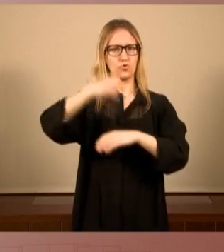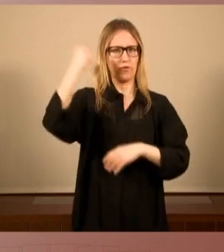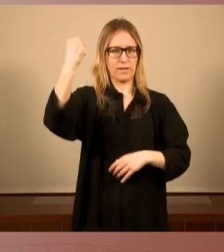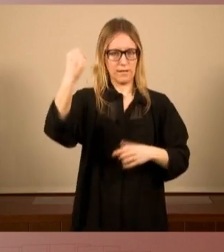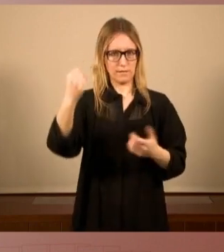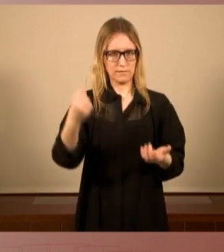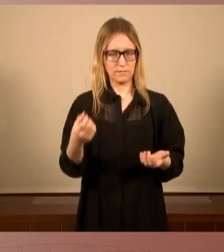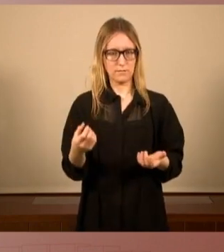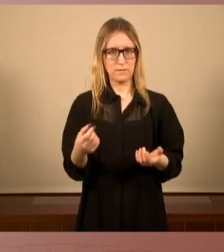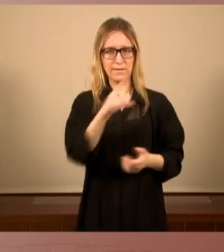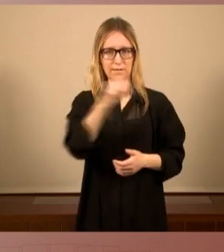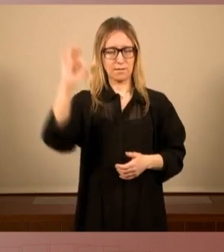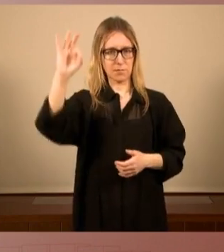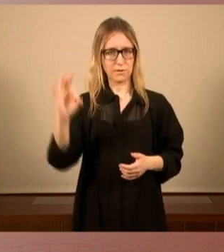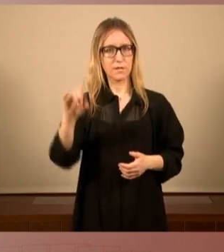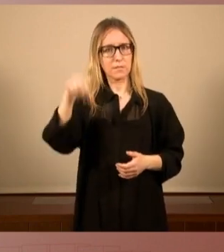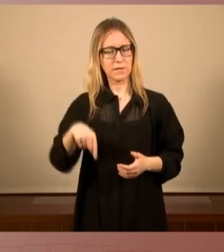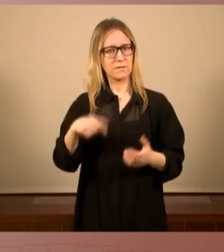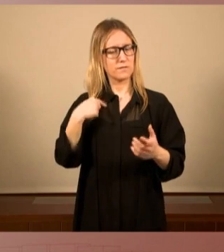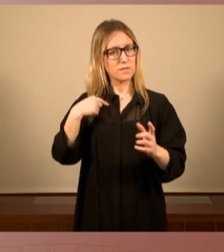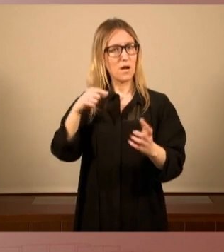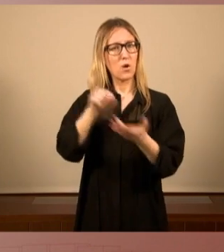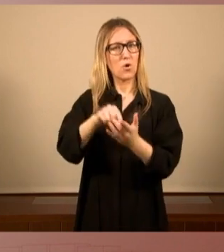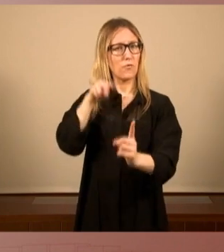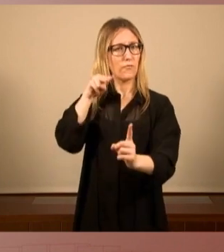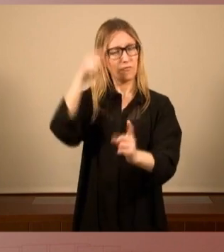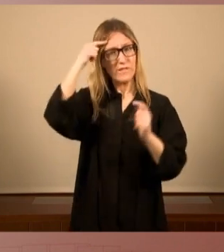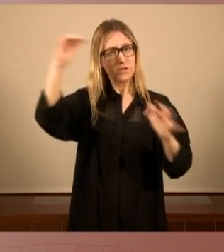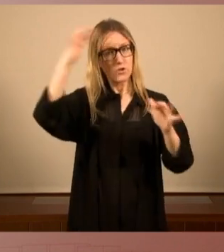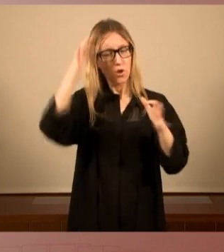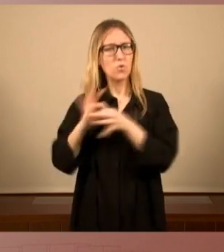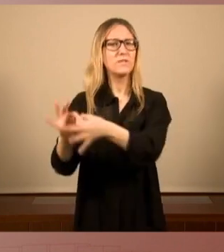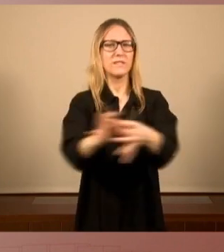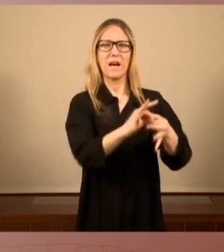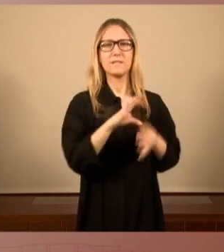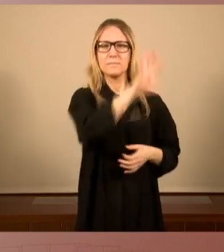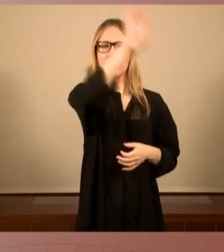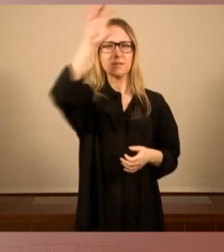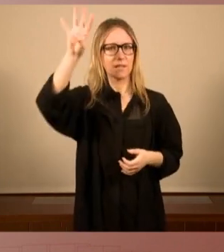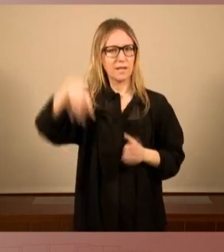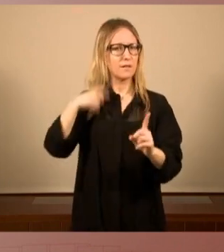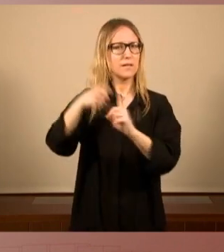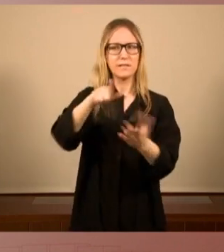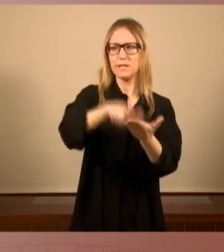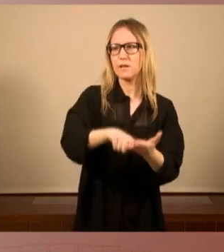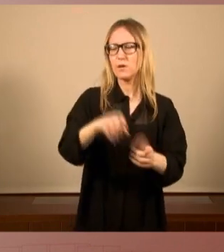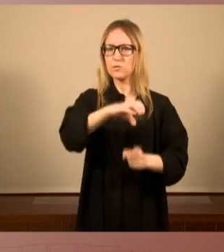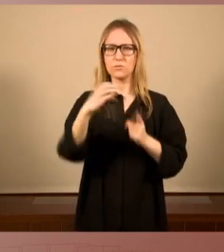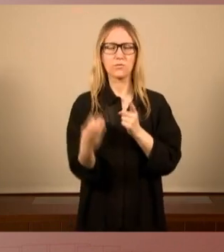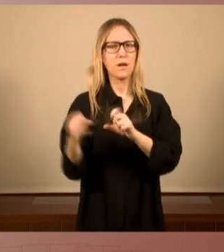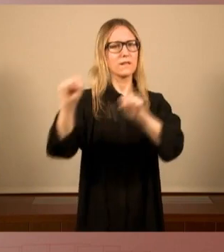a la visió d'unitat dels països catalans per la llengua per la cultura per la defensa dels drets